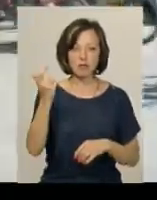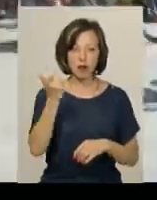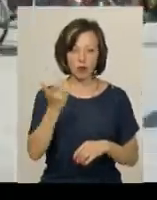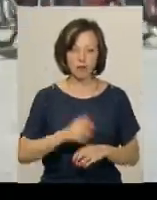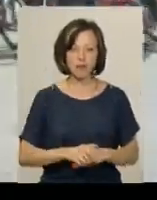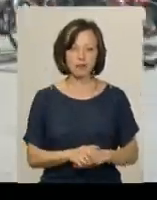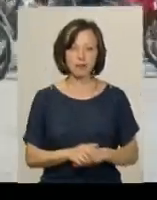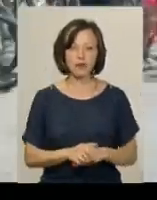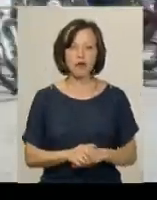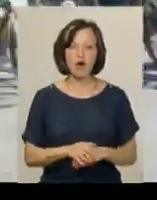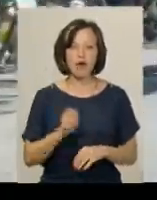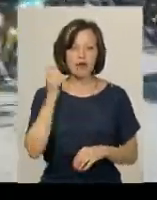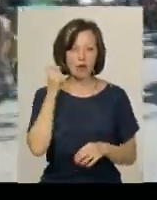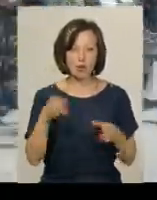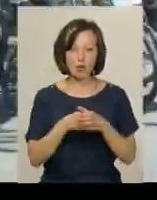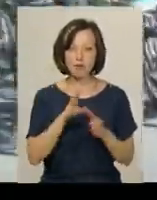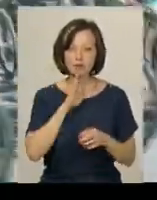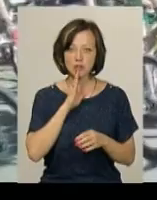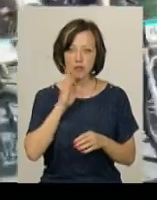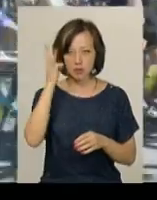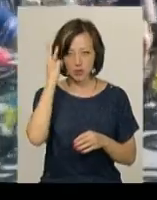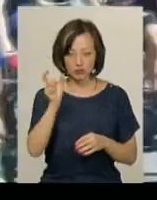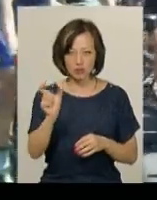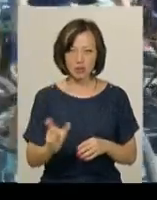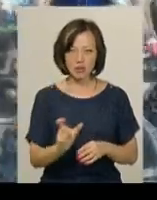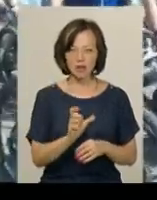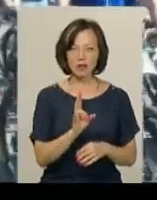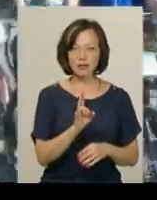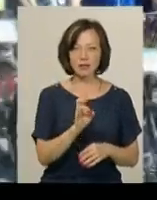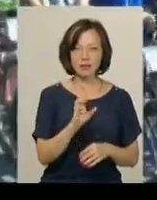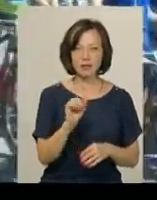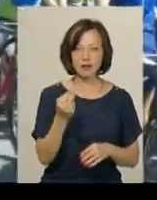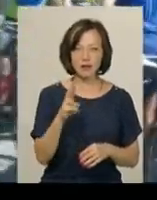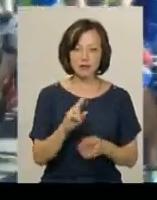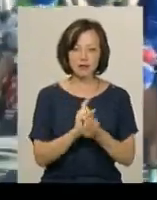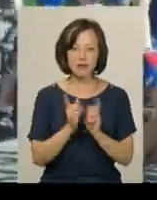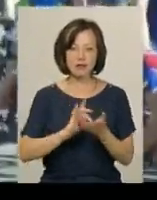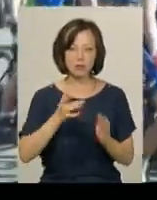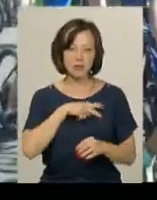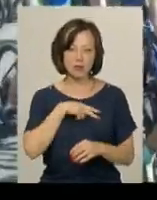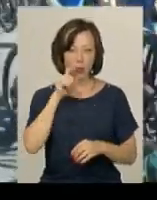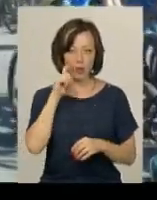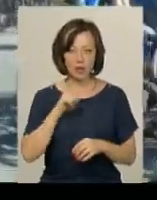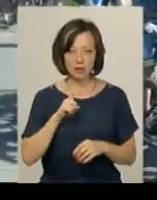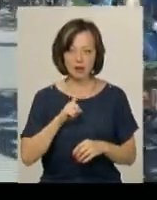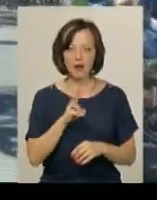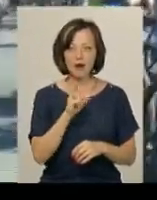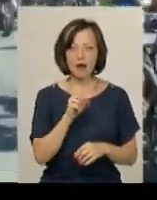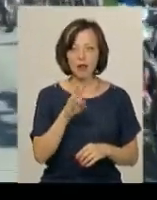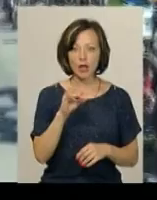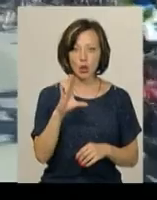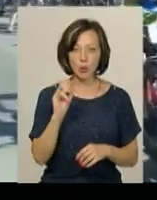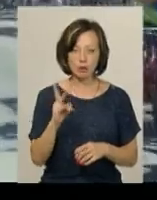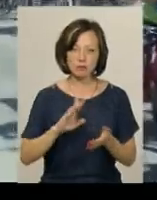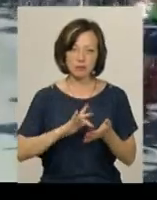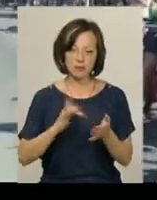Ірина Попова. У віковій групі дівчата хмельничанка Наталія Свистунова стала срібною призеркою України, Юлія Каленюк – бронзовою.